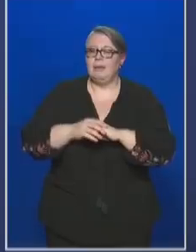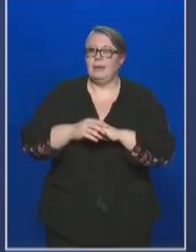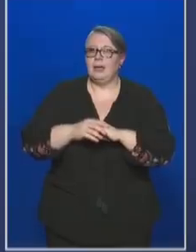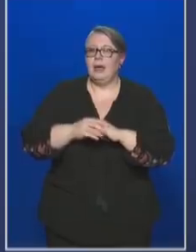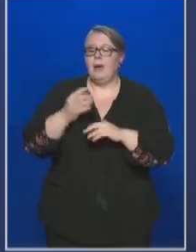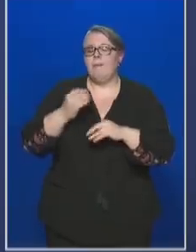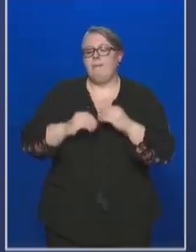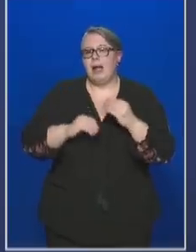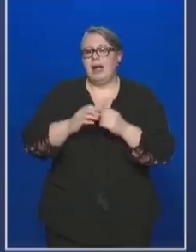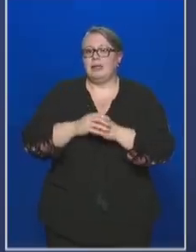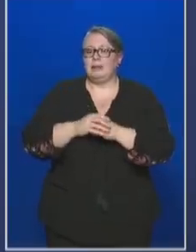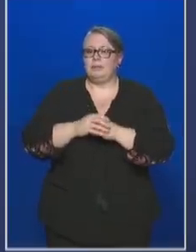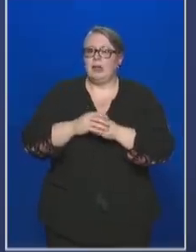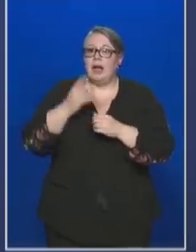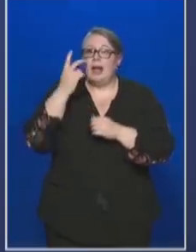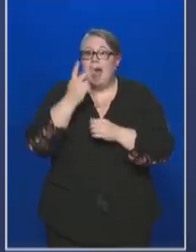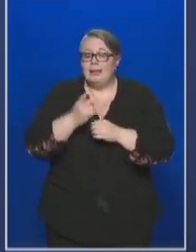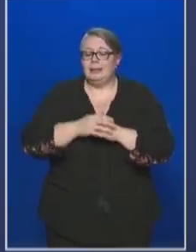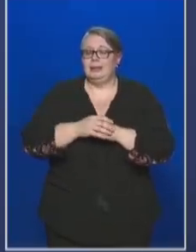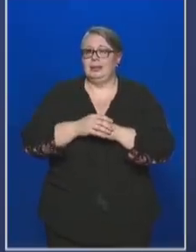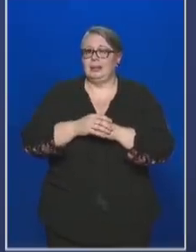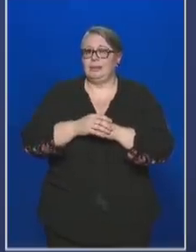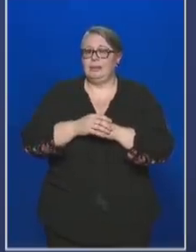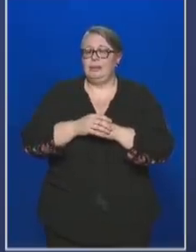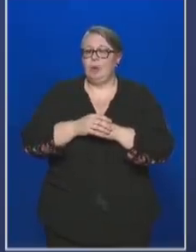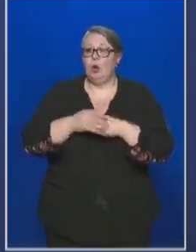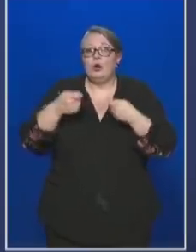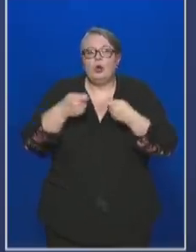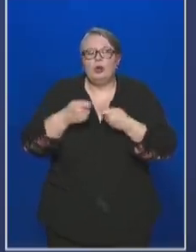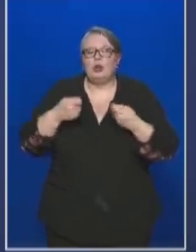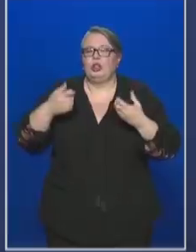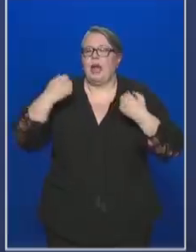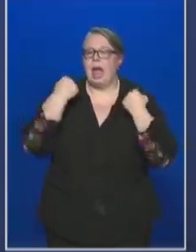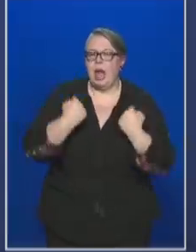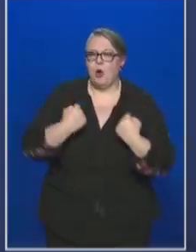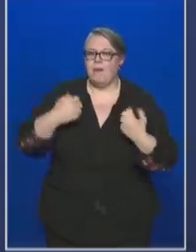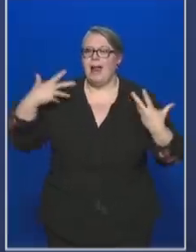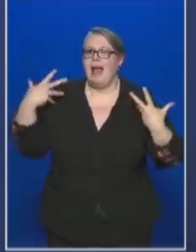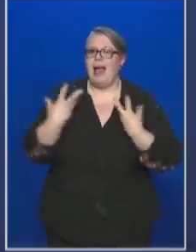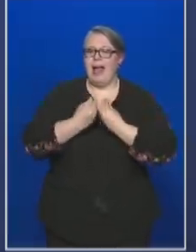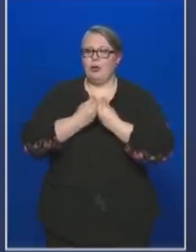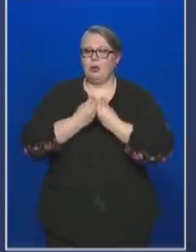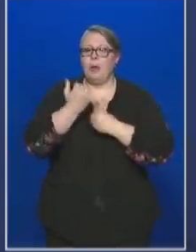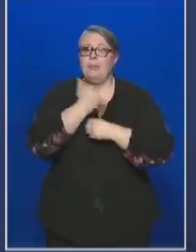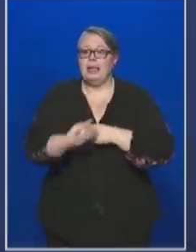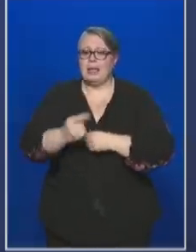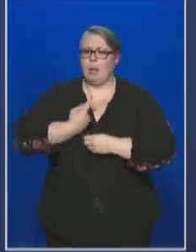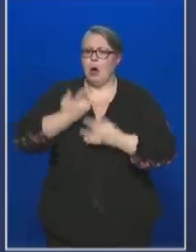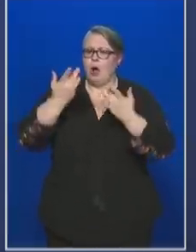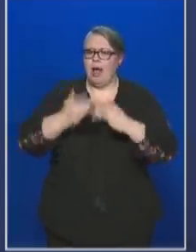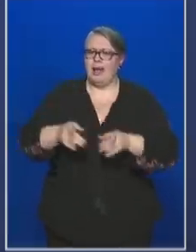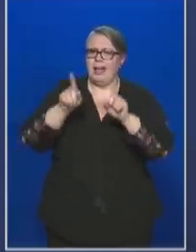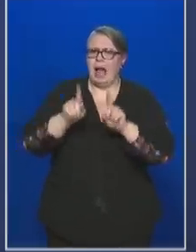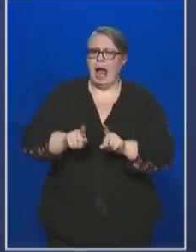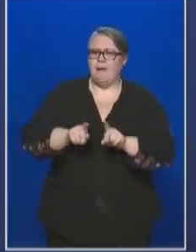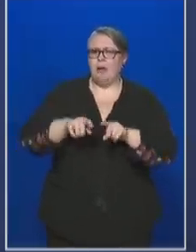látszik az, hogy közös erővel, együttesen mindenki a maga helyén